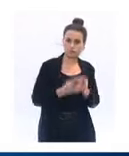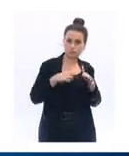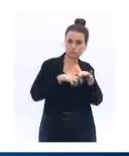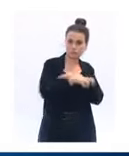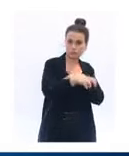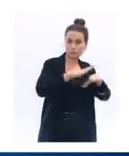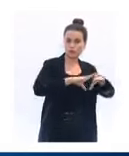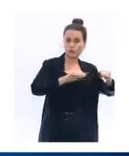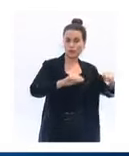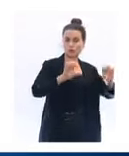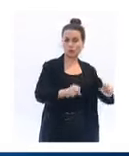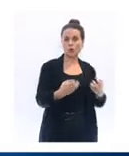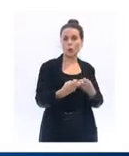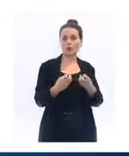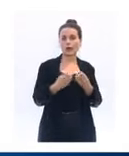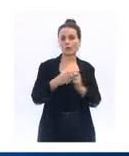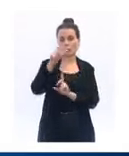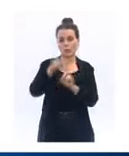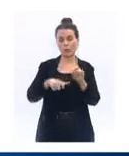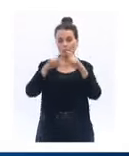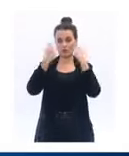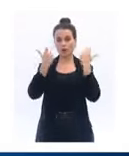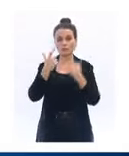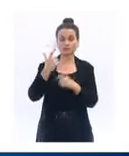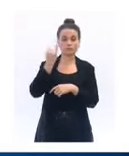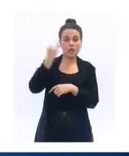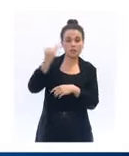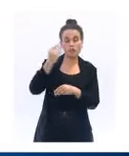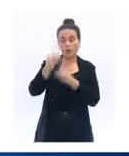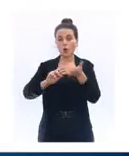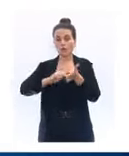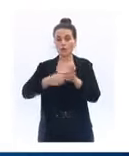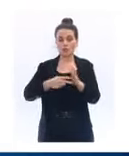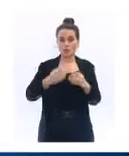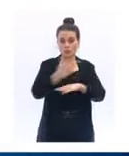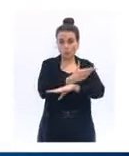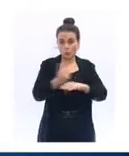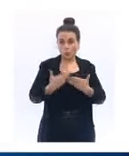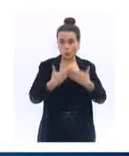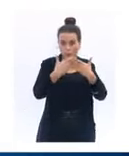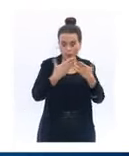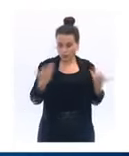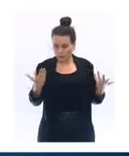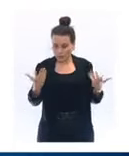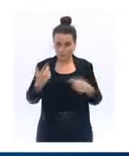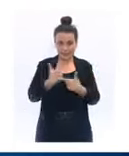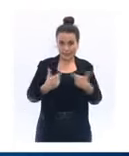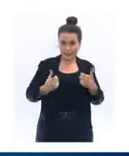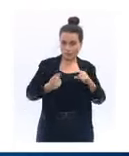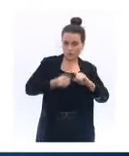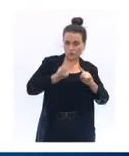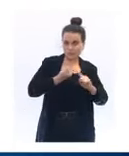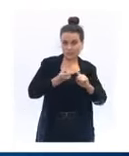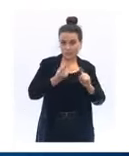exemple, dans un bureau d'études pour un ingénieur ou un technicien ou pour un architecte qui a besoin d'équipements spécifiques pour travailler.